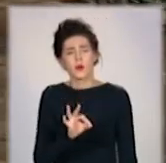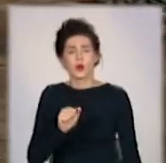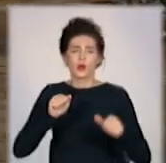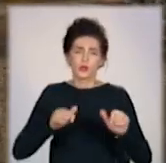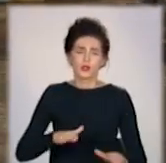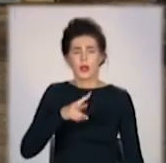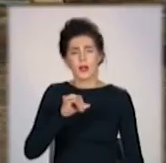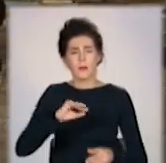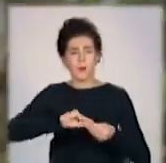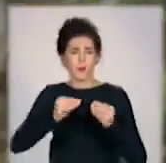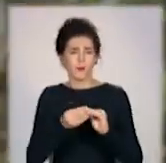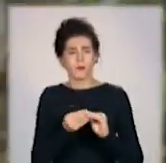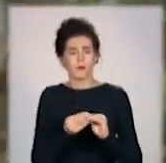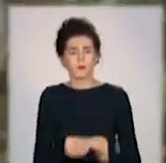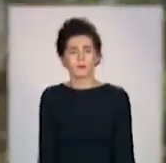вирішить це проблему?